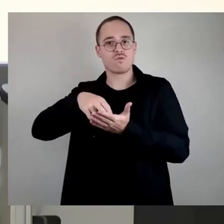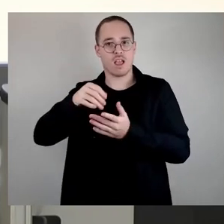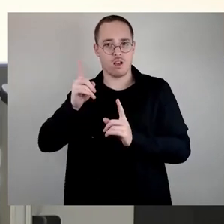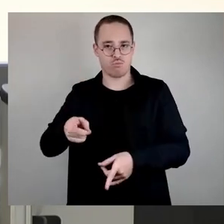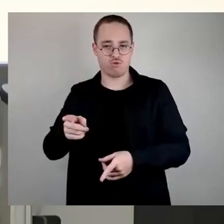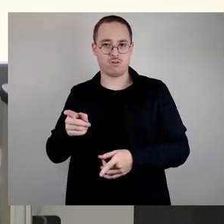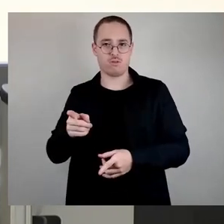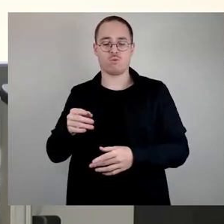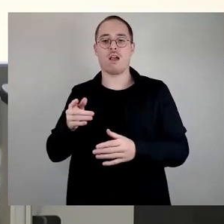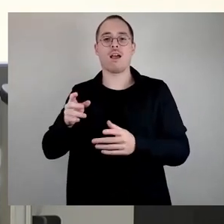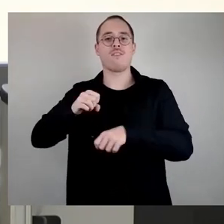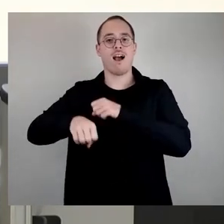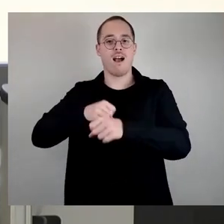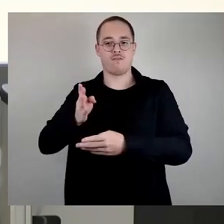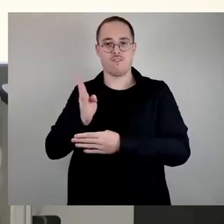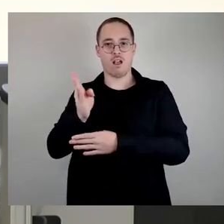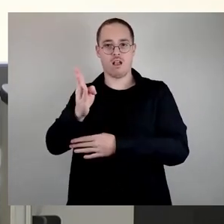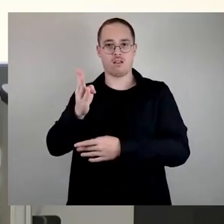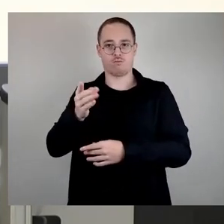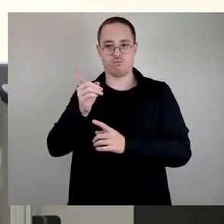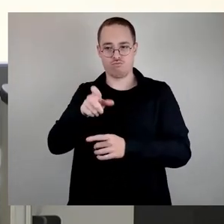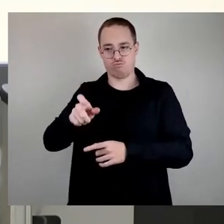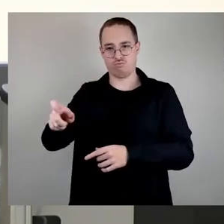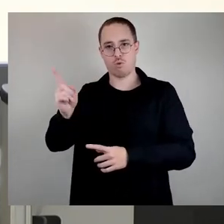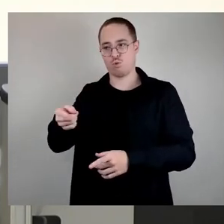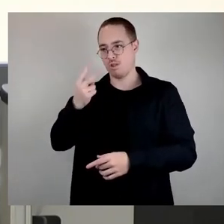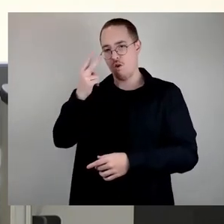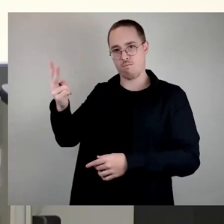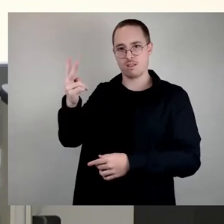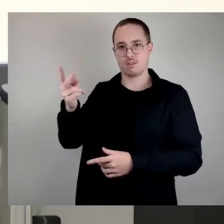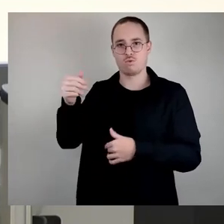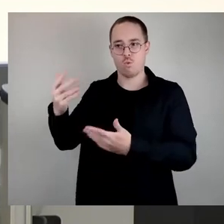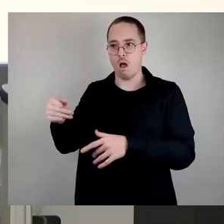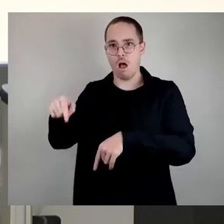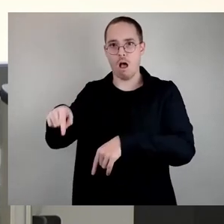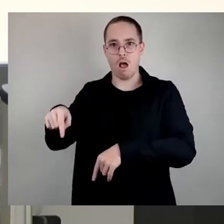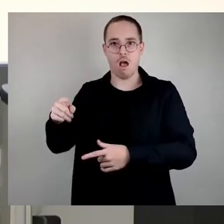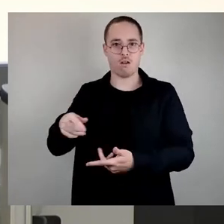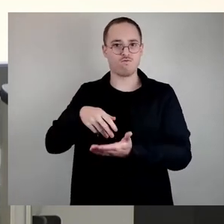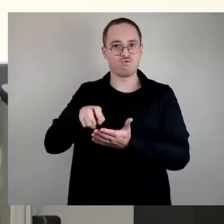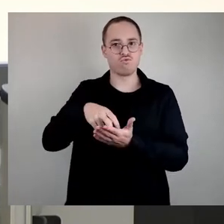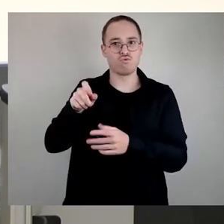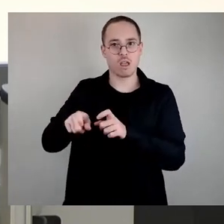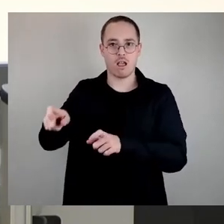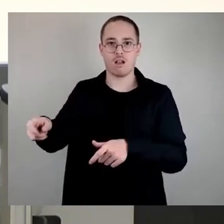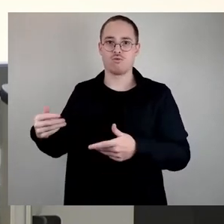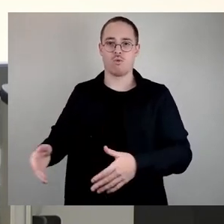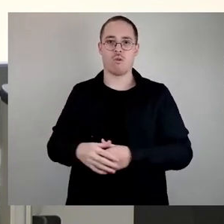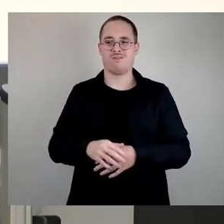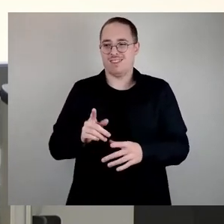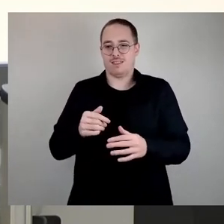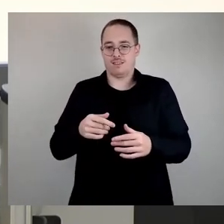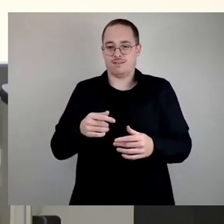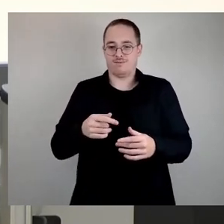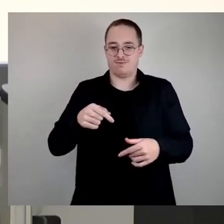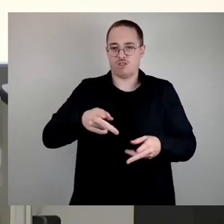die Straße hübsch frei bekommen wollen vom Radfahrer und dann sozusagen die Konflikte auf dem Fußweg verlagern. Wir wissen,